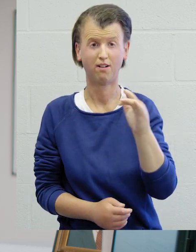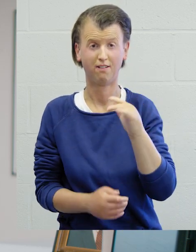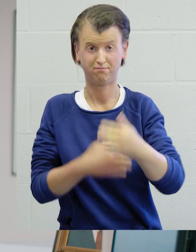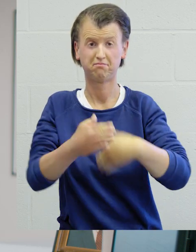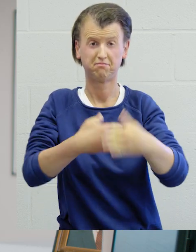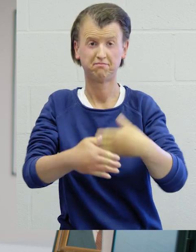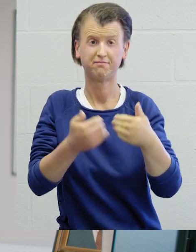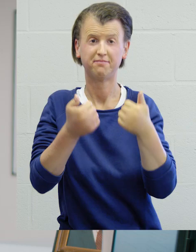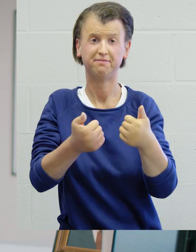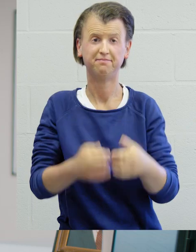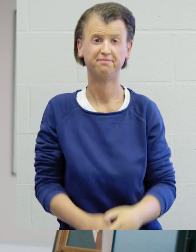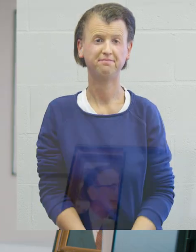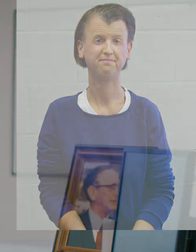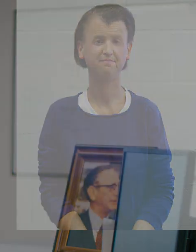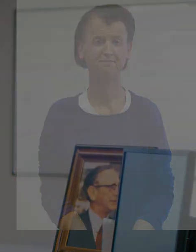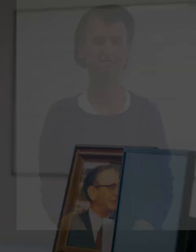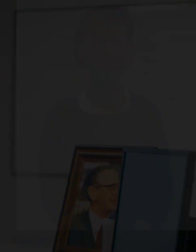du Monceau se portent bien aujourd'hui.